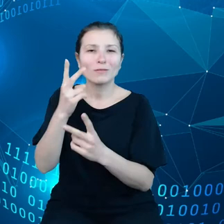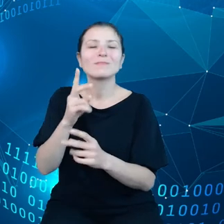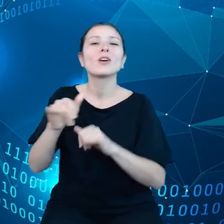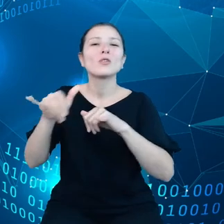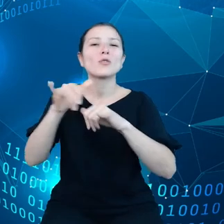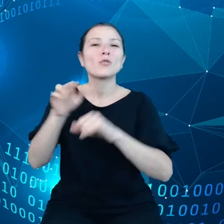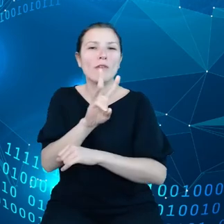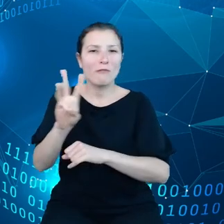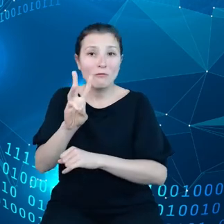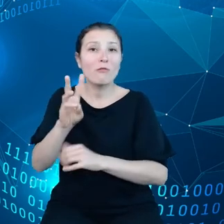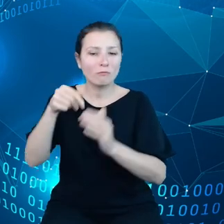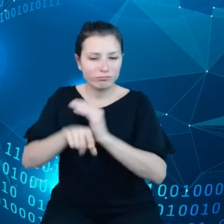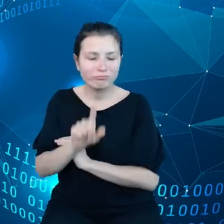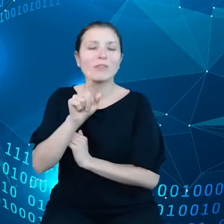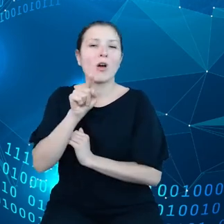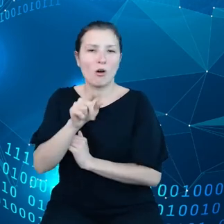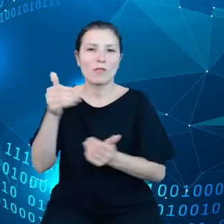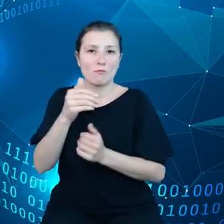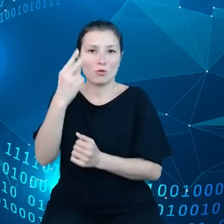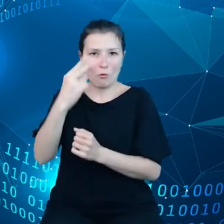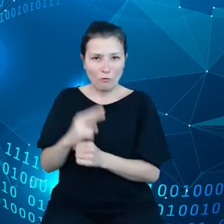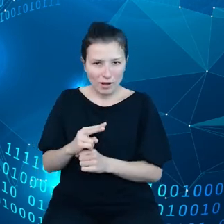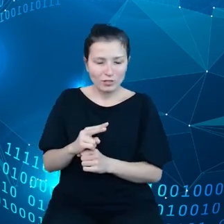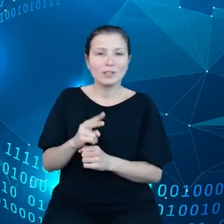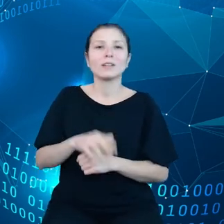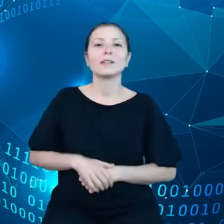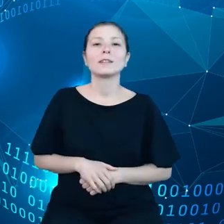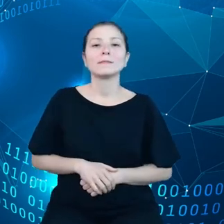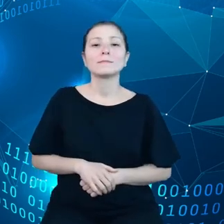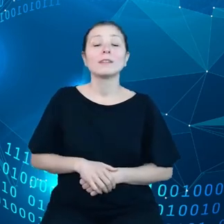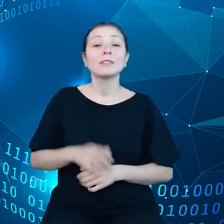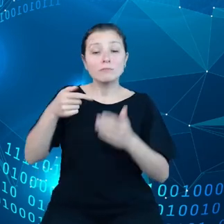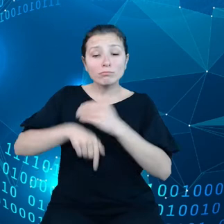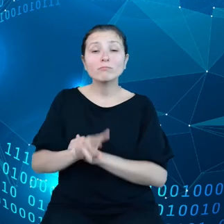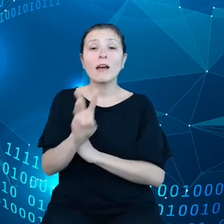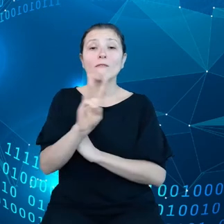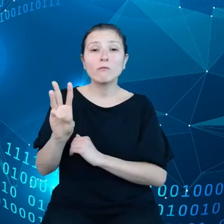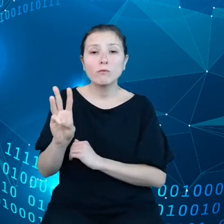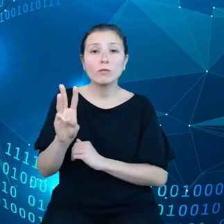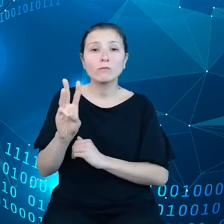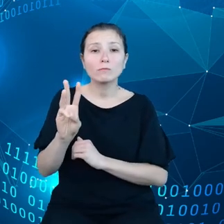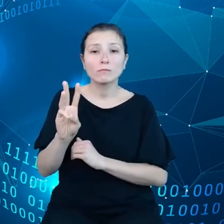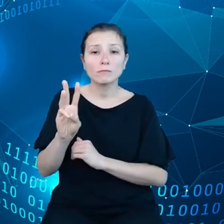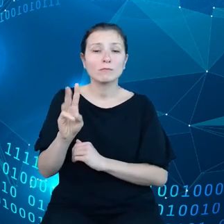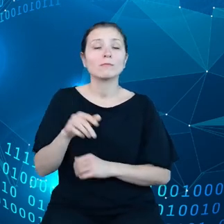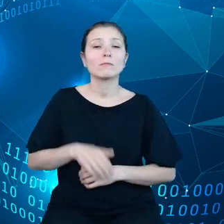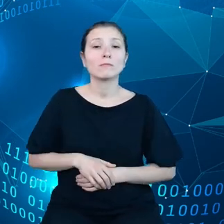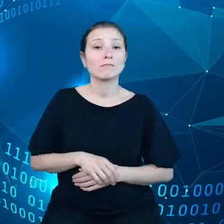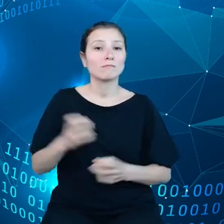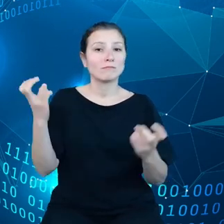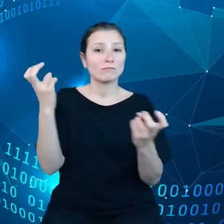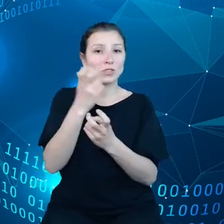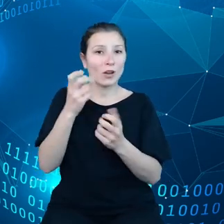ufać. związku z tym pani Stokowska pika. No i dostaje dość ciekawe zadanie na